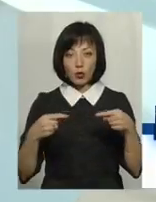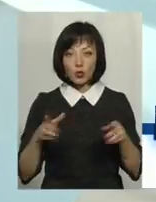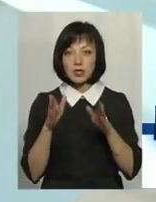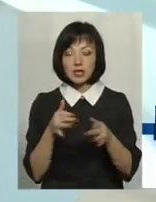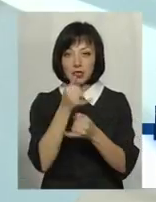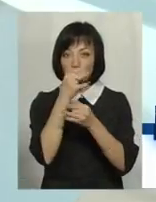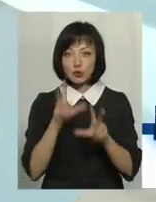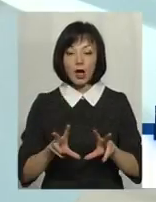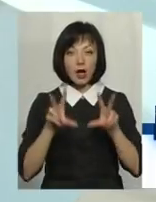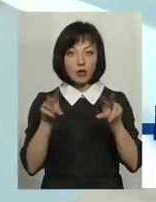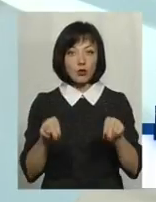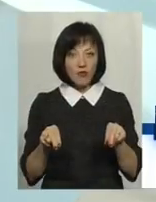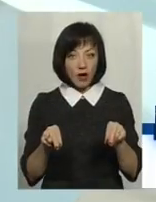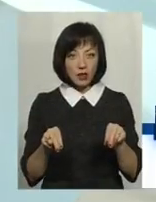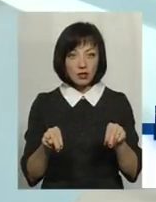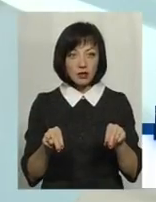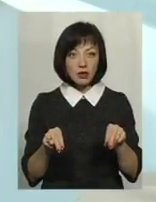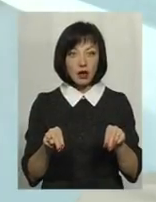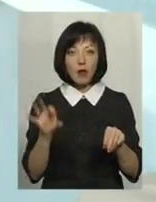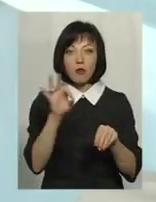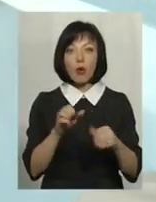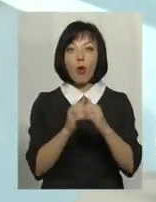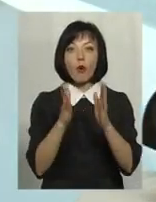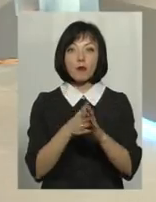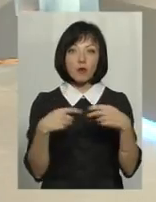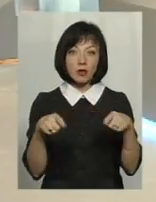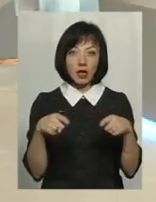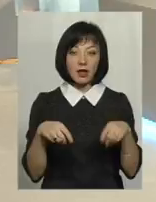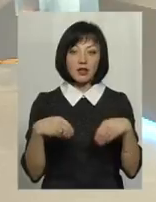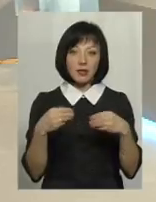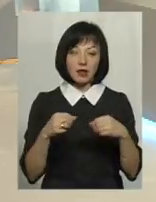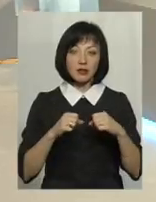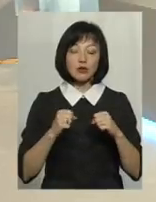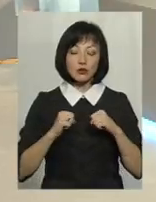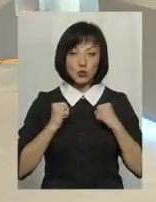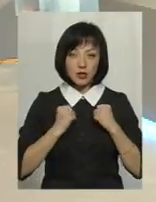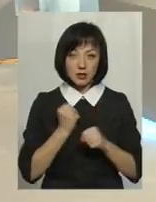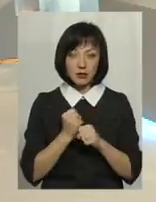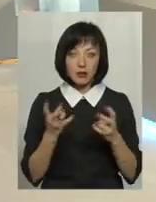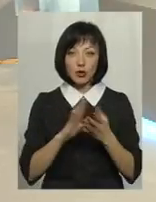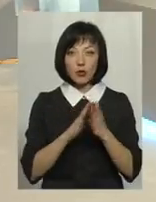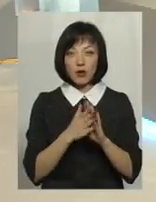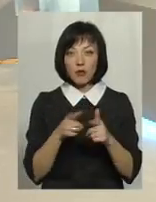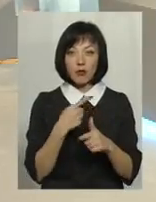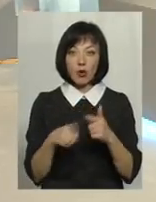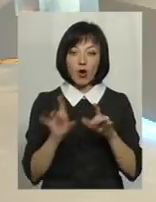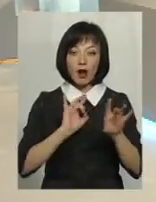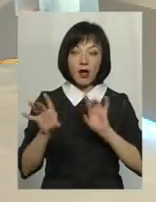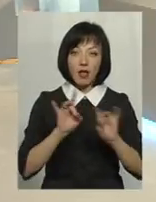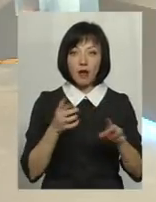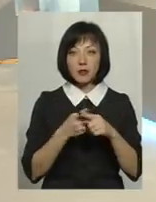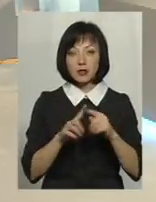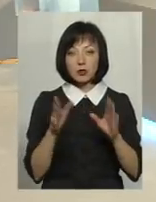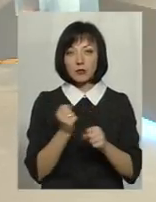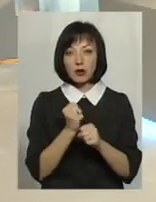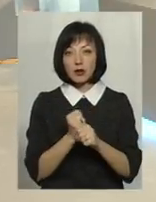тільки вони не можуть гарантувати об'єми продаж, не кажуть, докладайте якихось певних зусиль. Тобто, домовляться чи про рекламу, чи це будуть